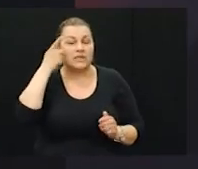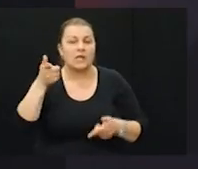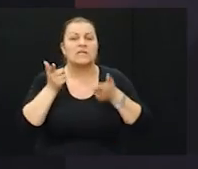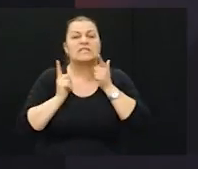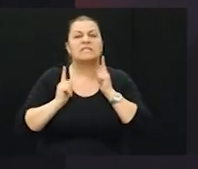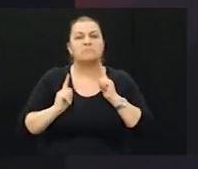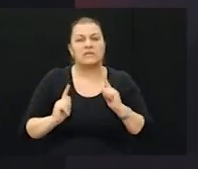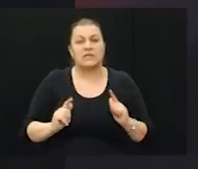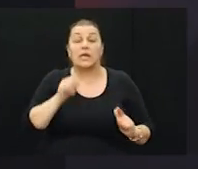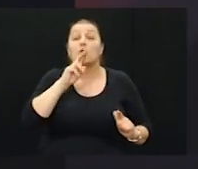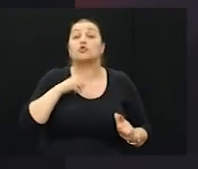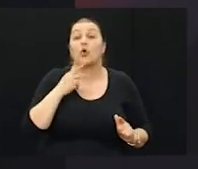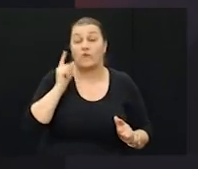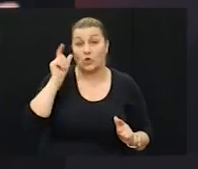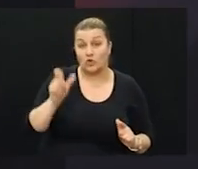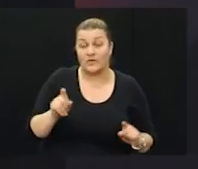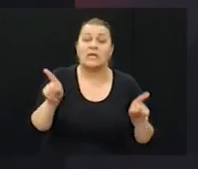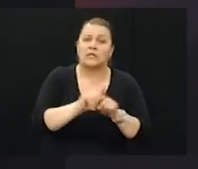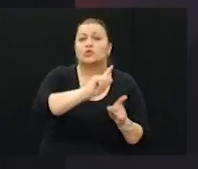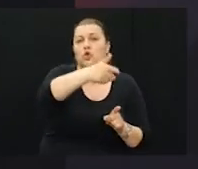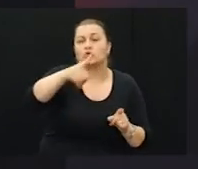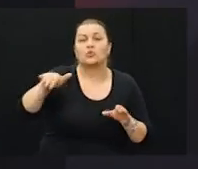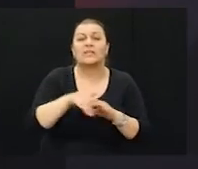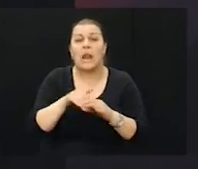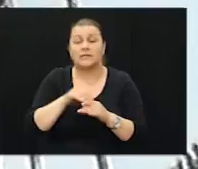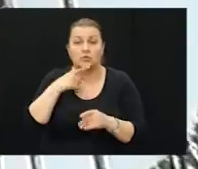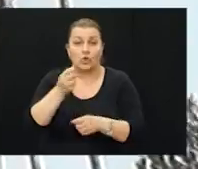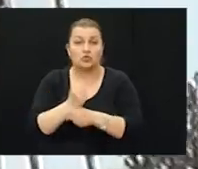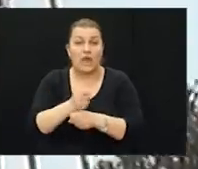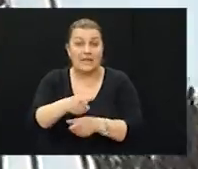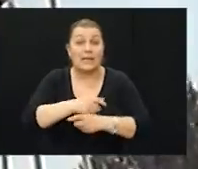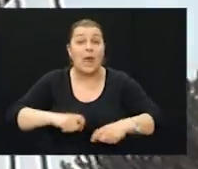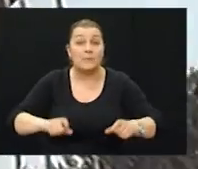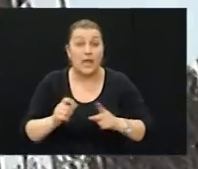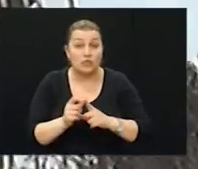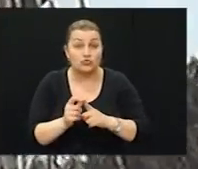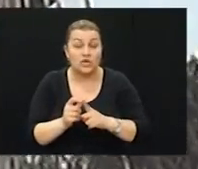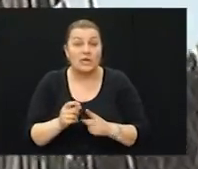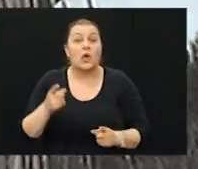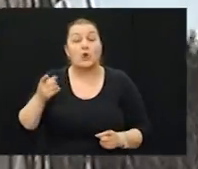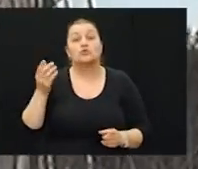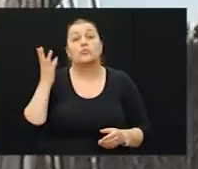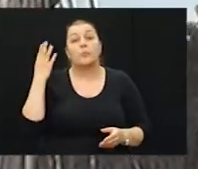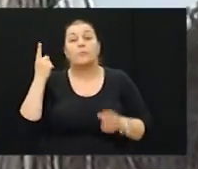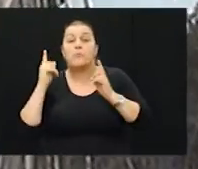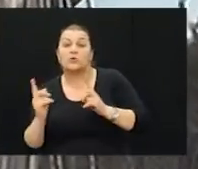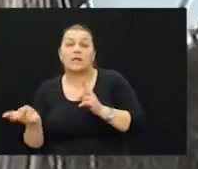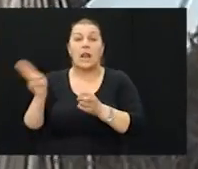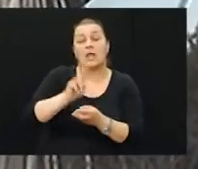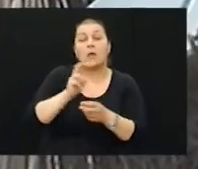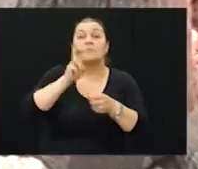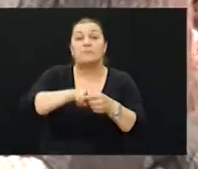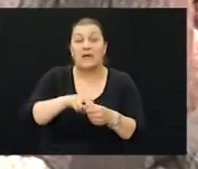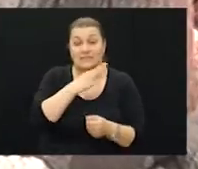smiren i odgovoran čovjek, pa i svi djelatnici koji su radili na peruči su zapravo postali pripadnici Hrvatske